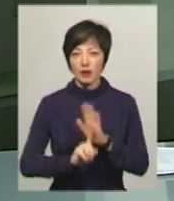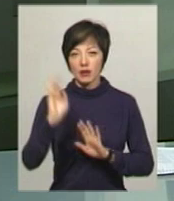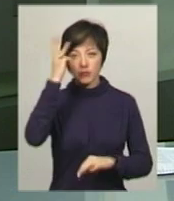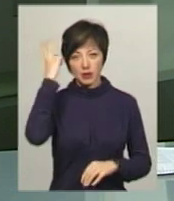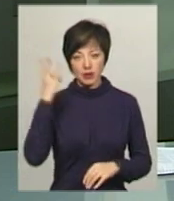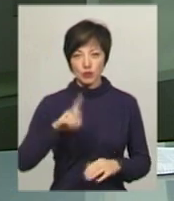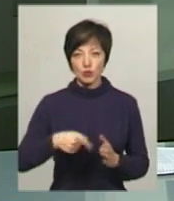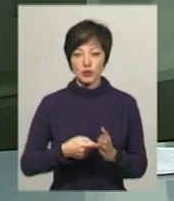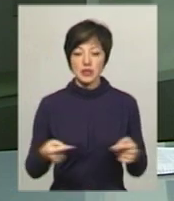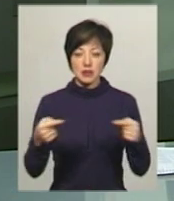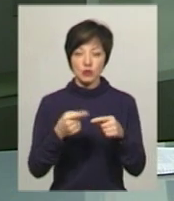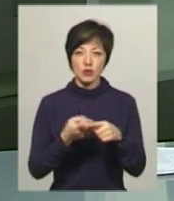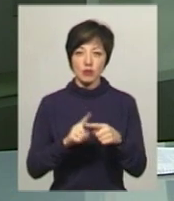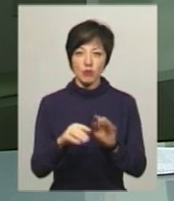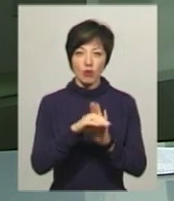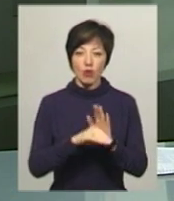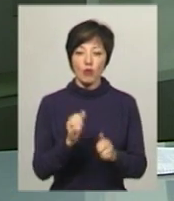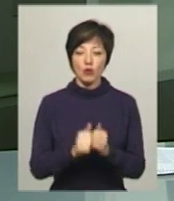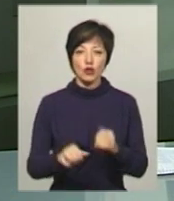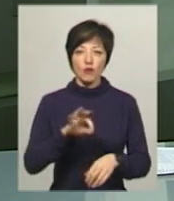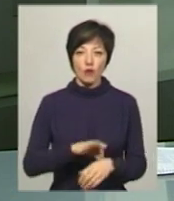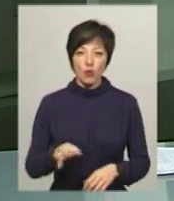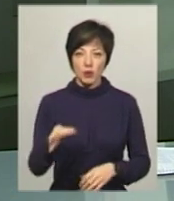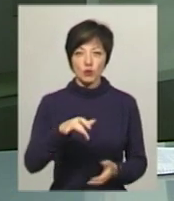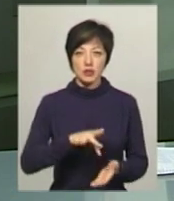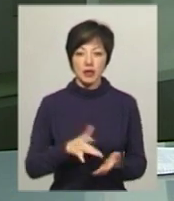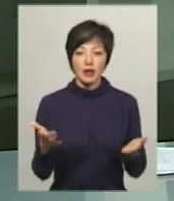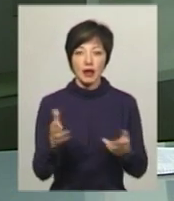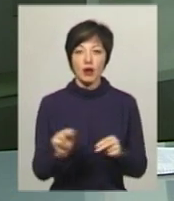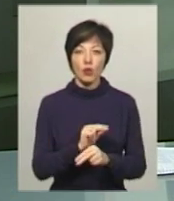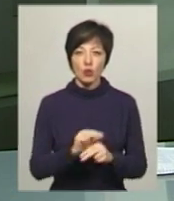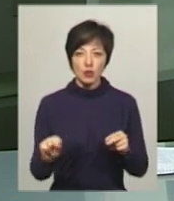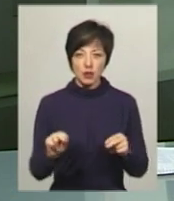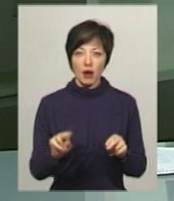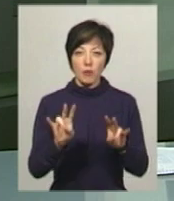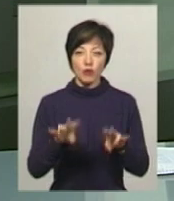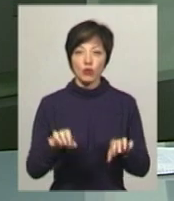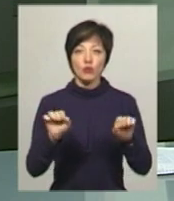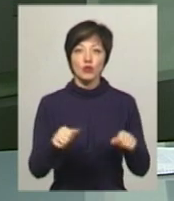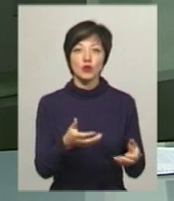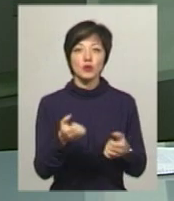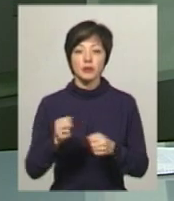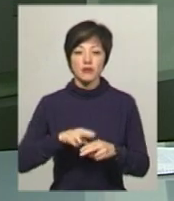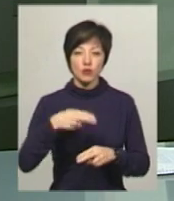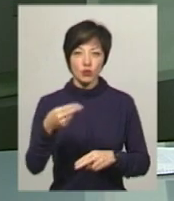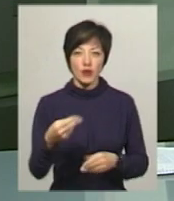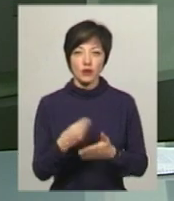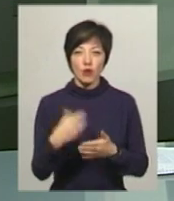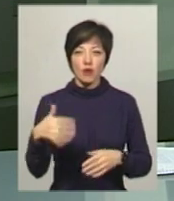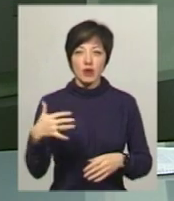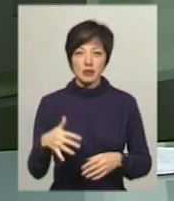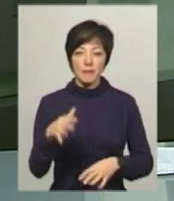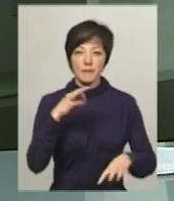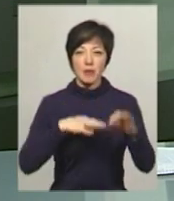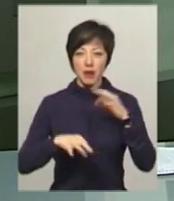Хмельницькому. Згідно з цією програмою, кожен хворий обласного центру, який лікується амбулаторно, може отримати відшкодування дороговартісних